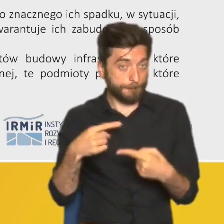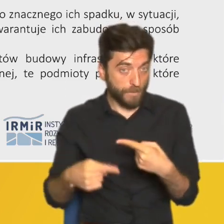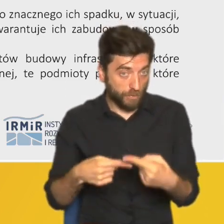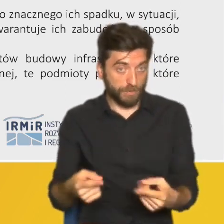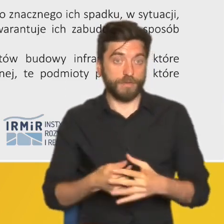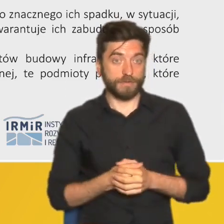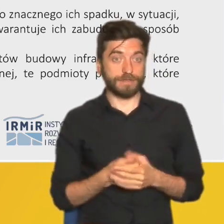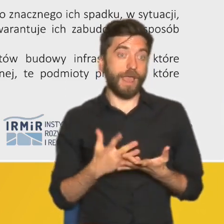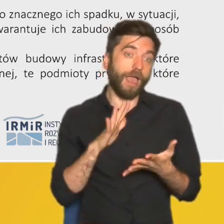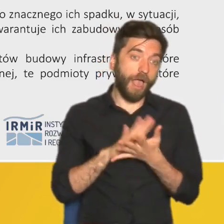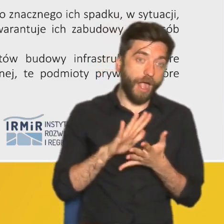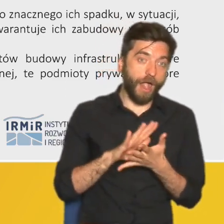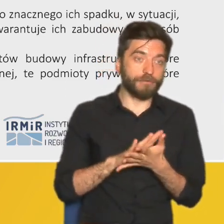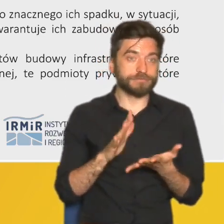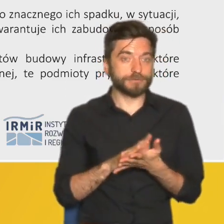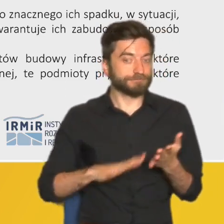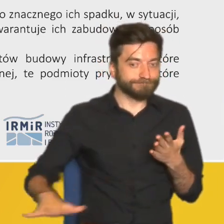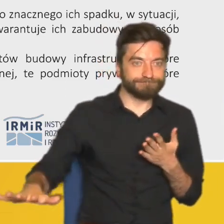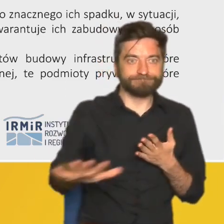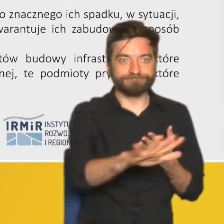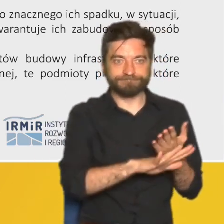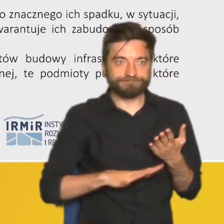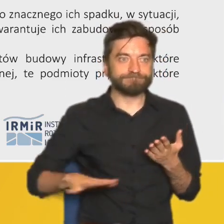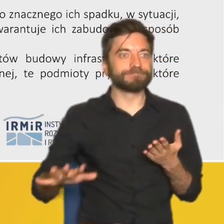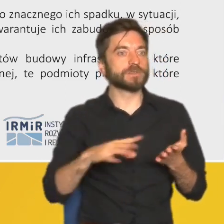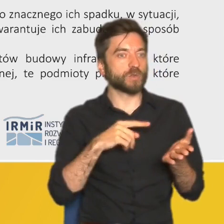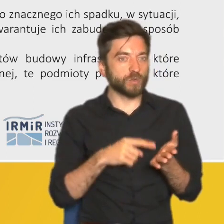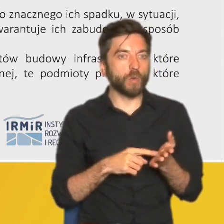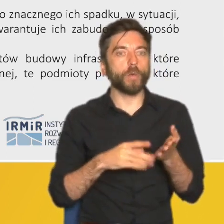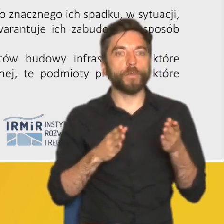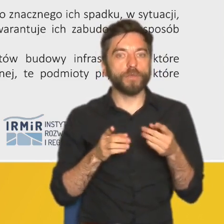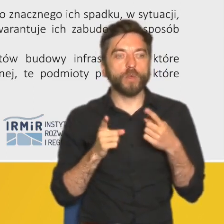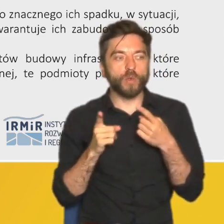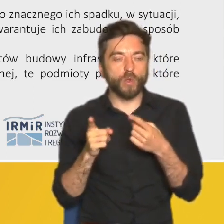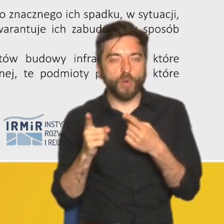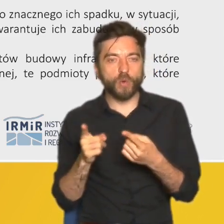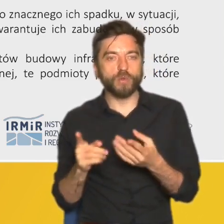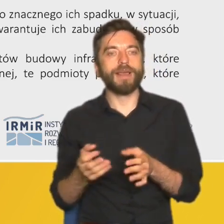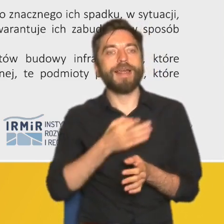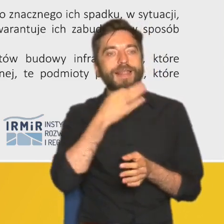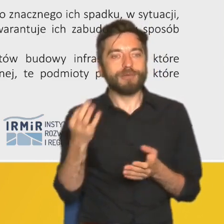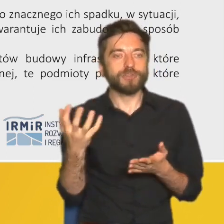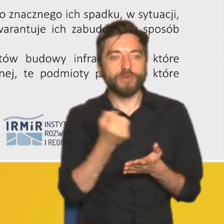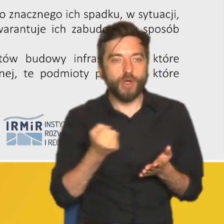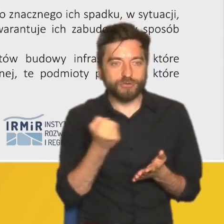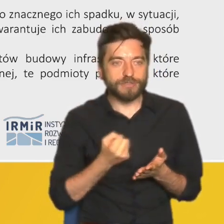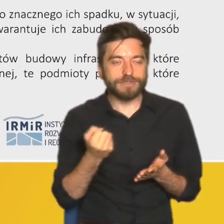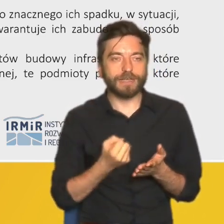o charakterze przestrzennym które na pewno prowadziłyby do lepszego wykorzystania